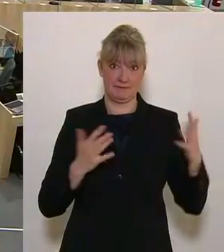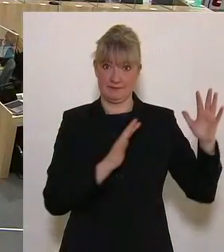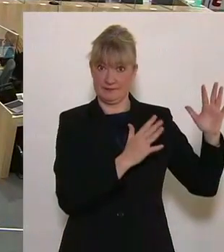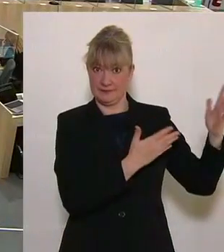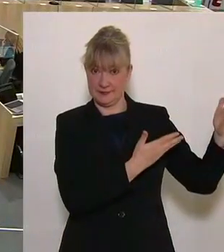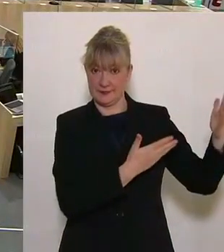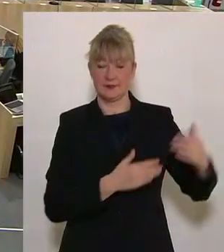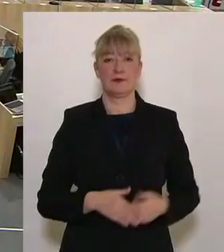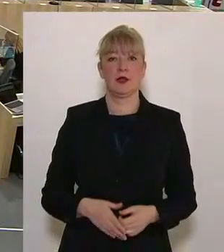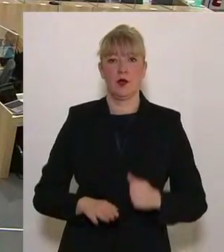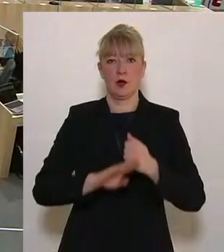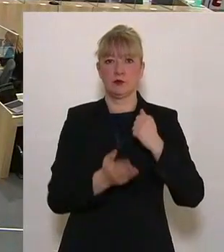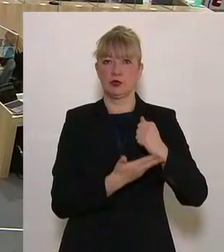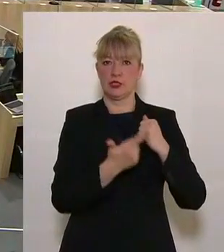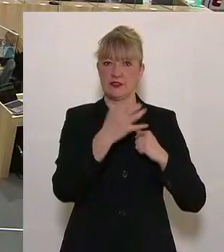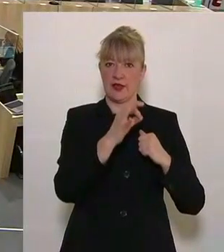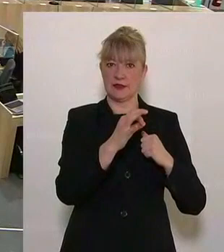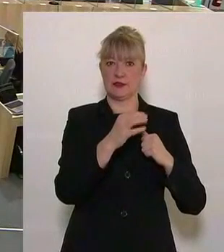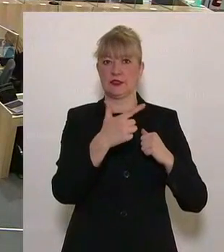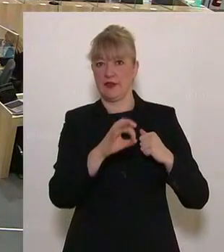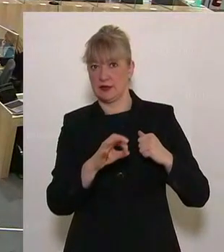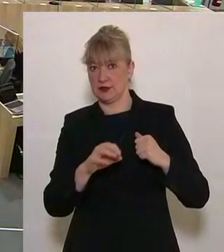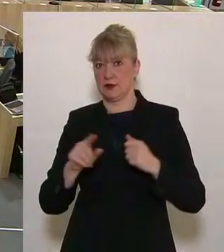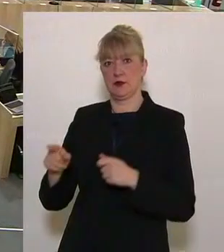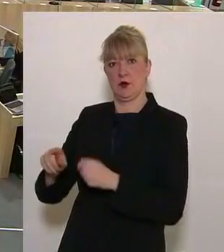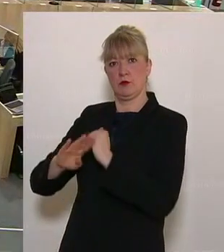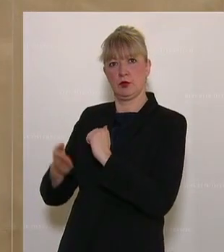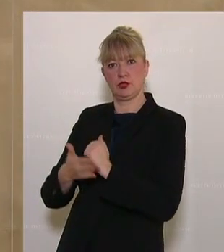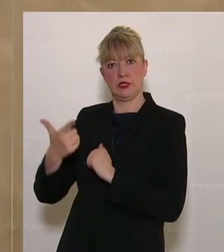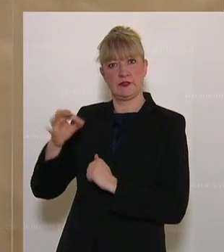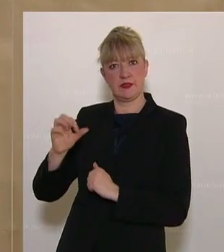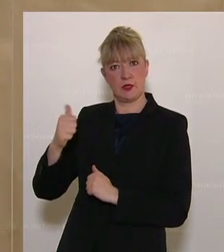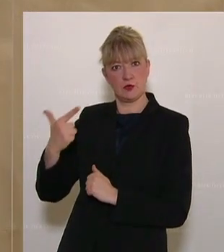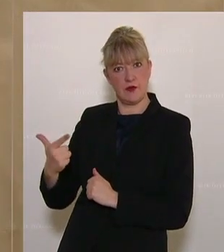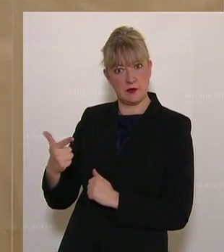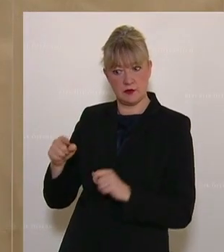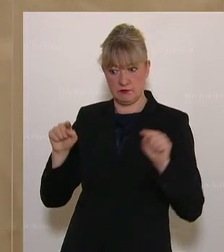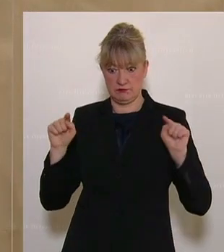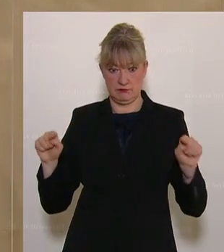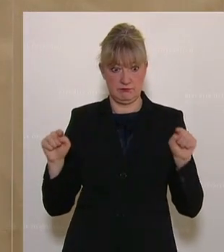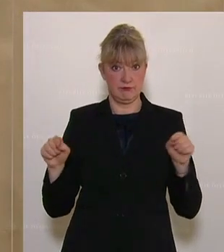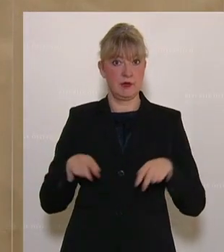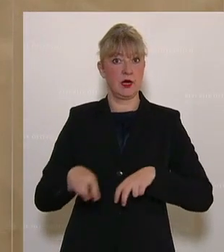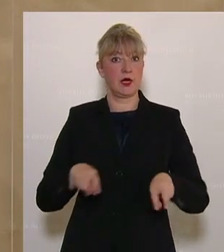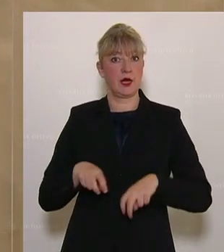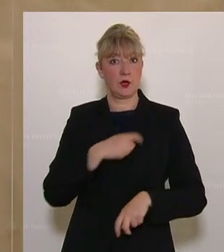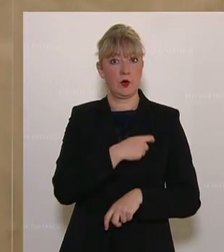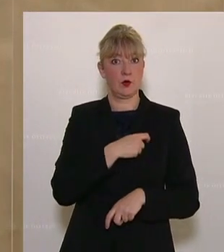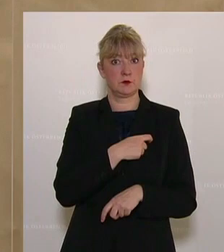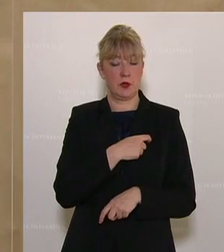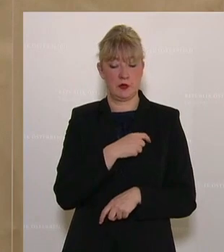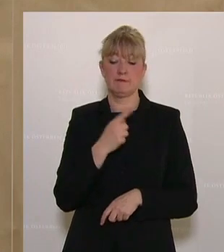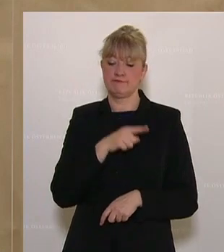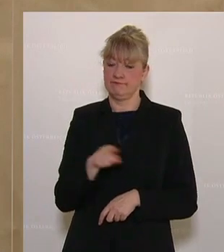Sowohl beim Budget 2020 als auch beim Budget 2021 wurden von den Regierungsfraktionen